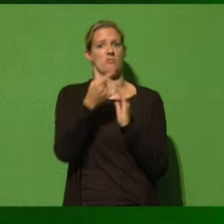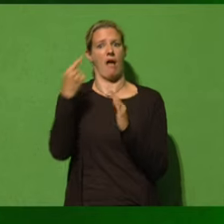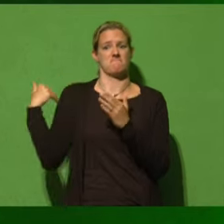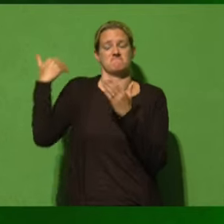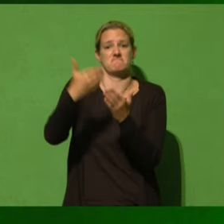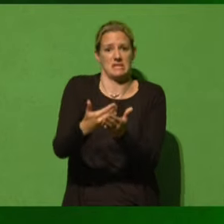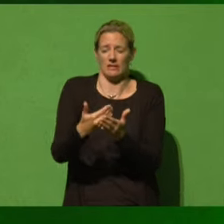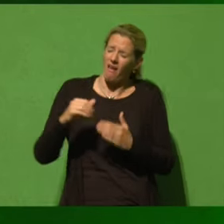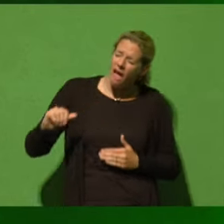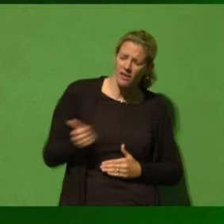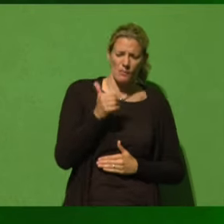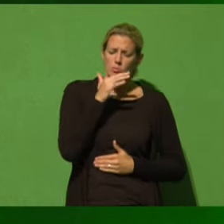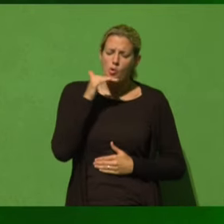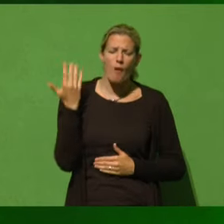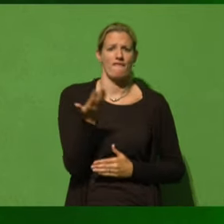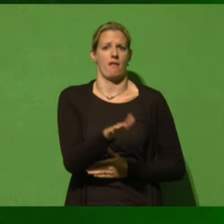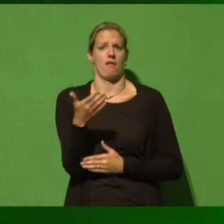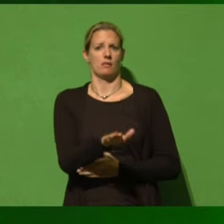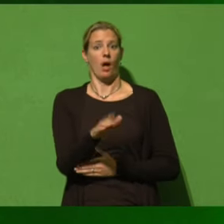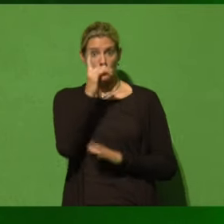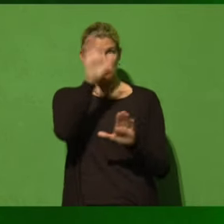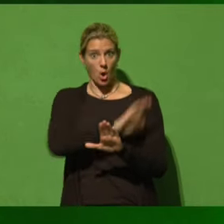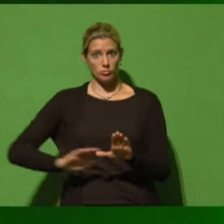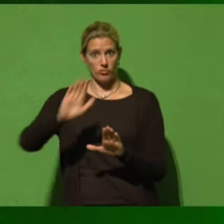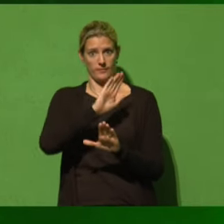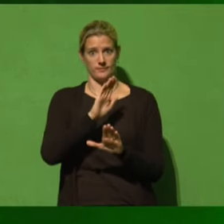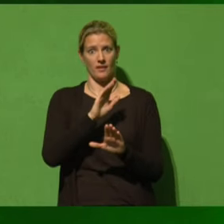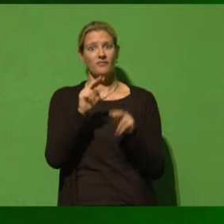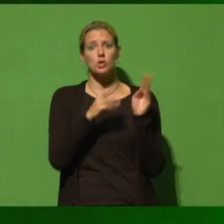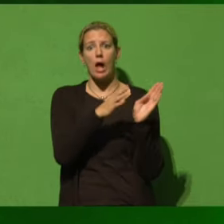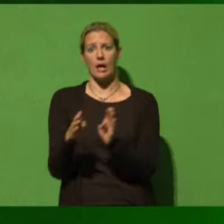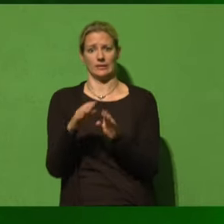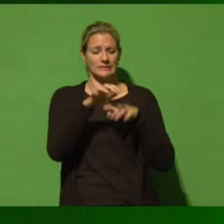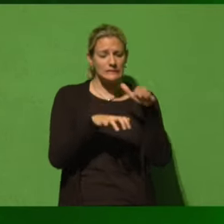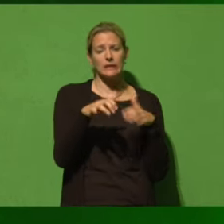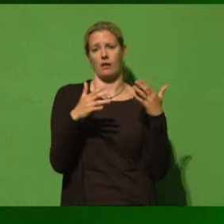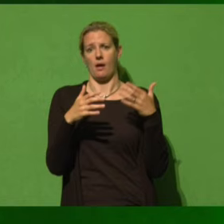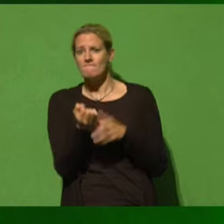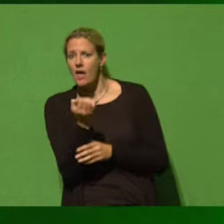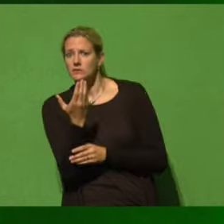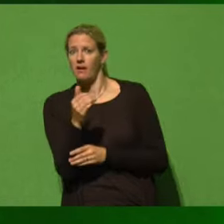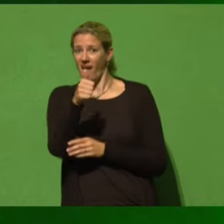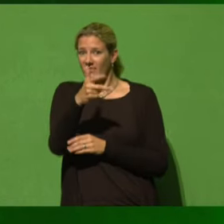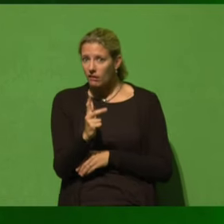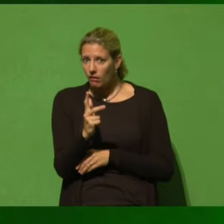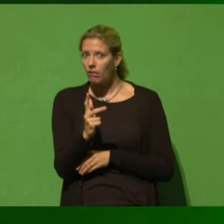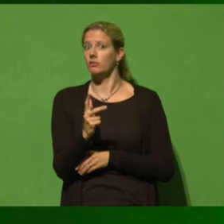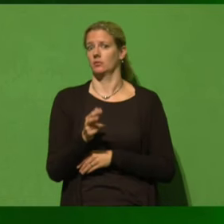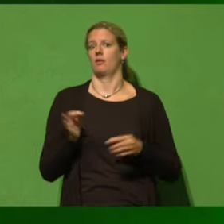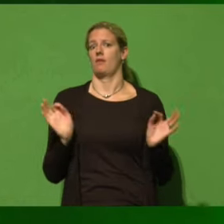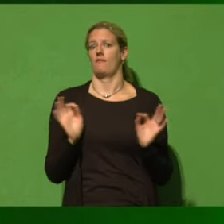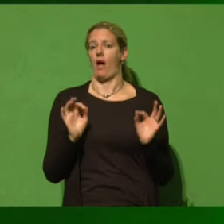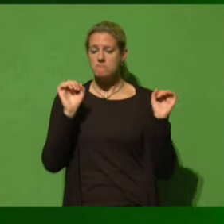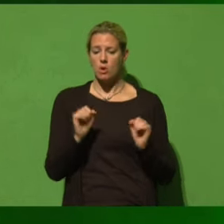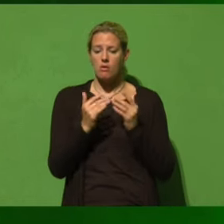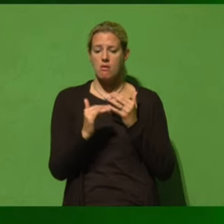Und auch in Deutschland ist ein Drittel aller Arten bedroht oder vom Aussterben bedroht. Die roten Listen, die